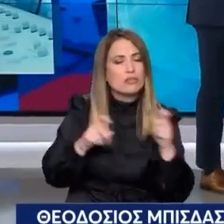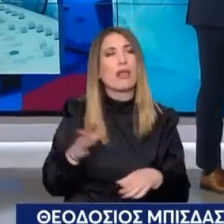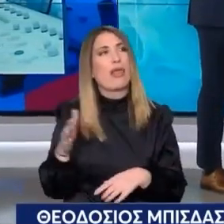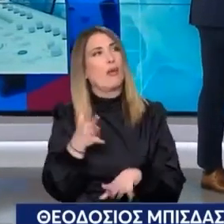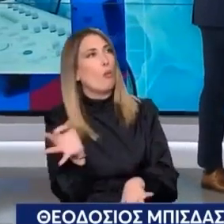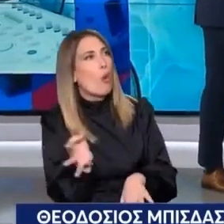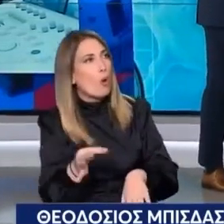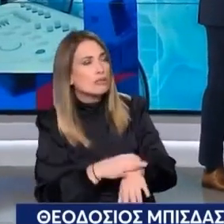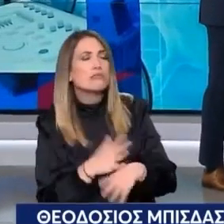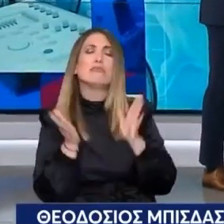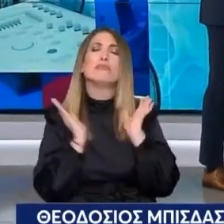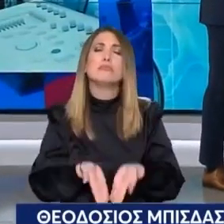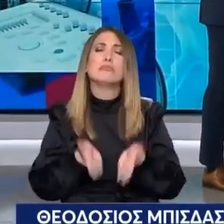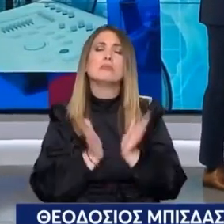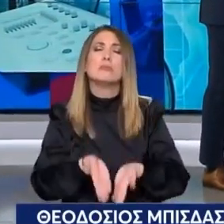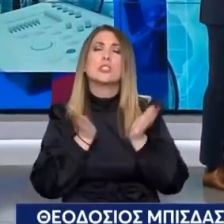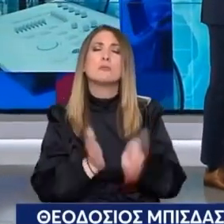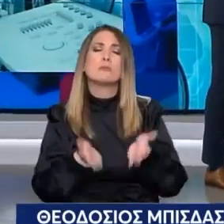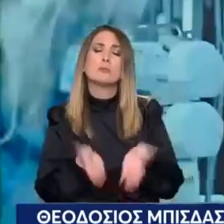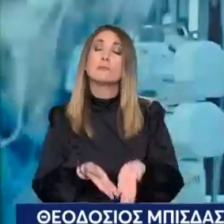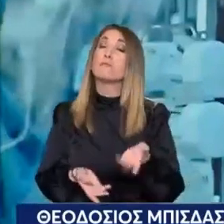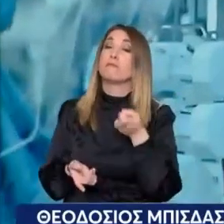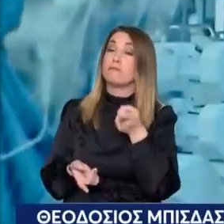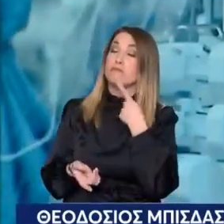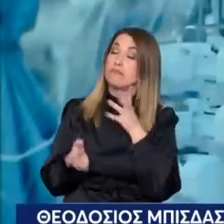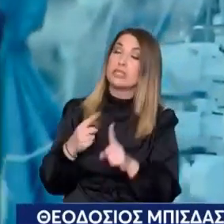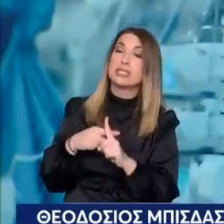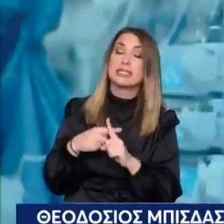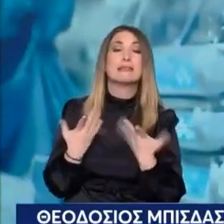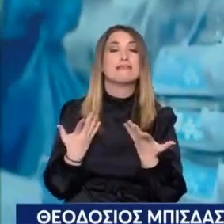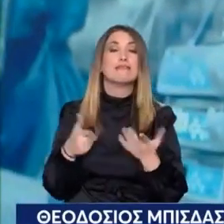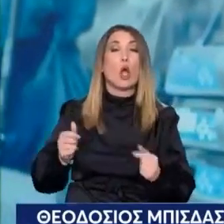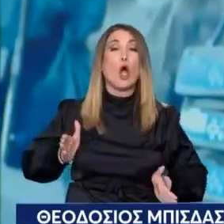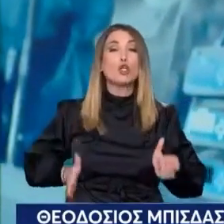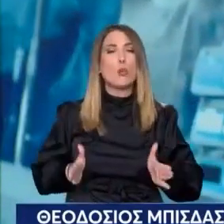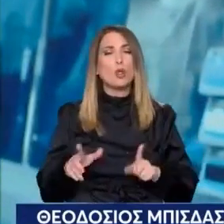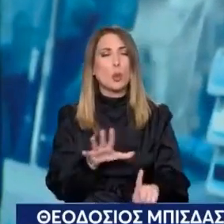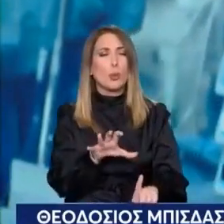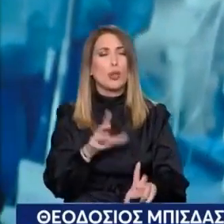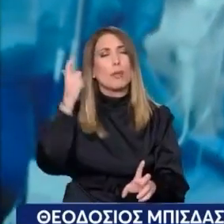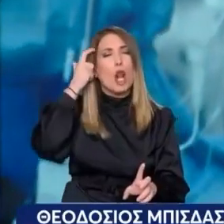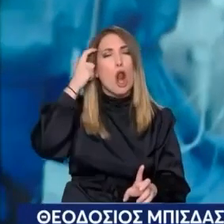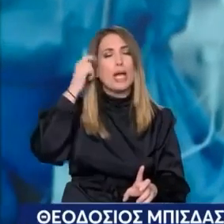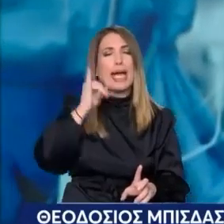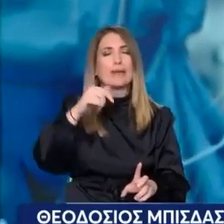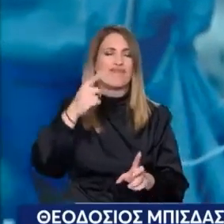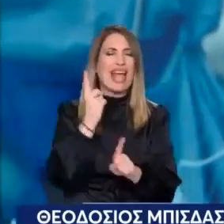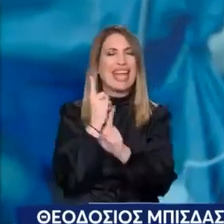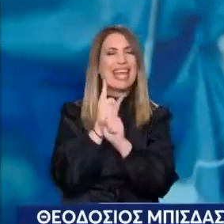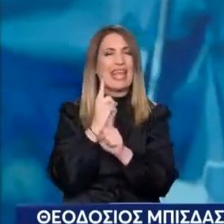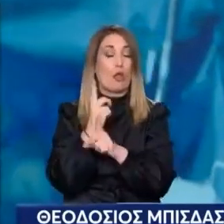Ακριβώς Και ταυτόχρονα έχουμε το πλεονέκτημα Έχουμε τη τεχνητή νοημοσύνη στα χέρια μας Γιατί Διότι κάποτε για να